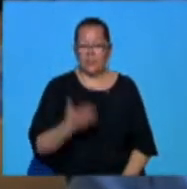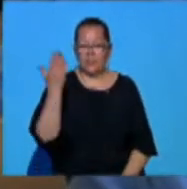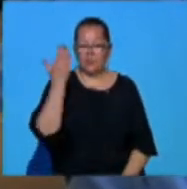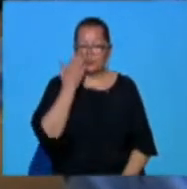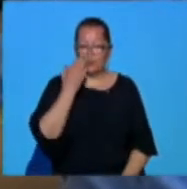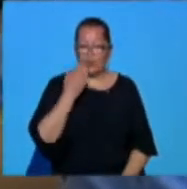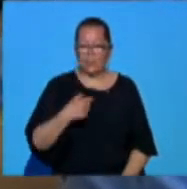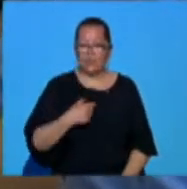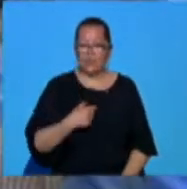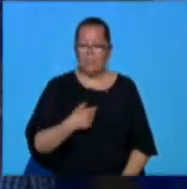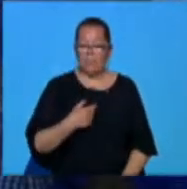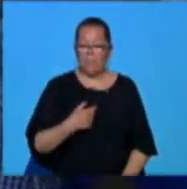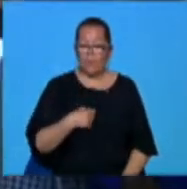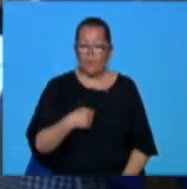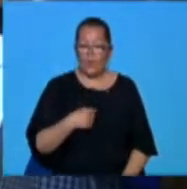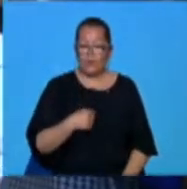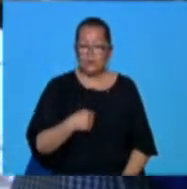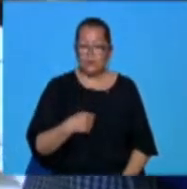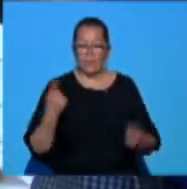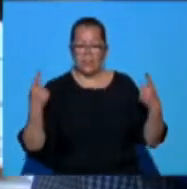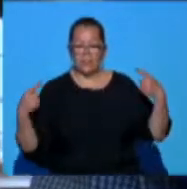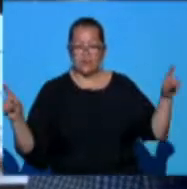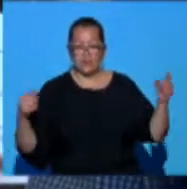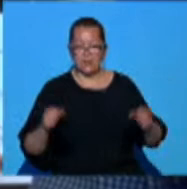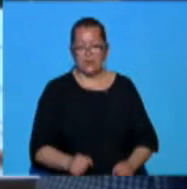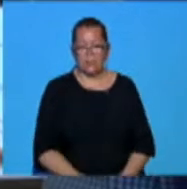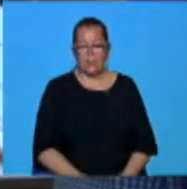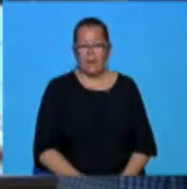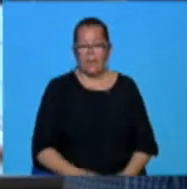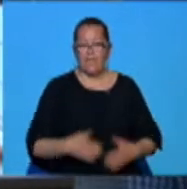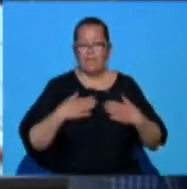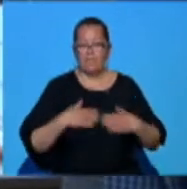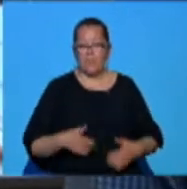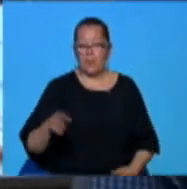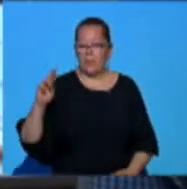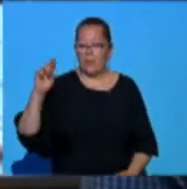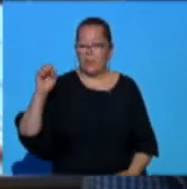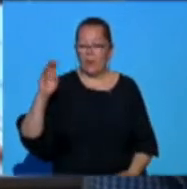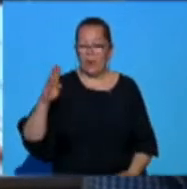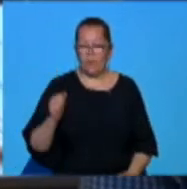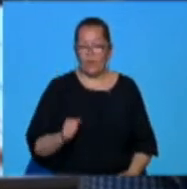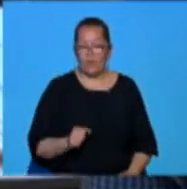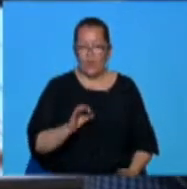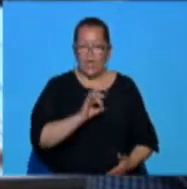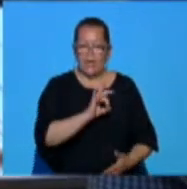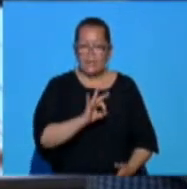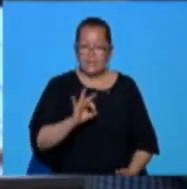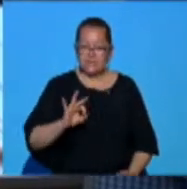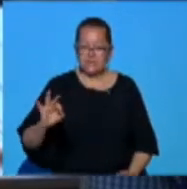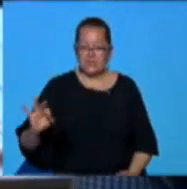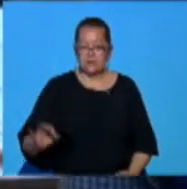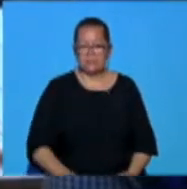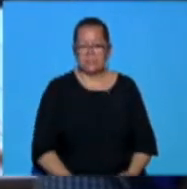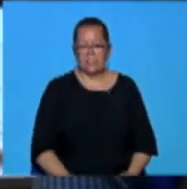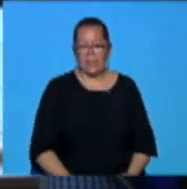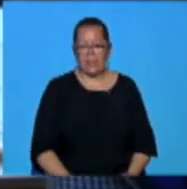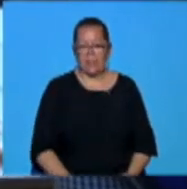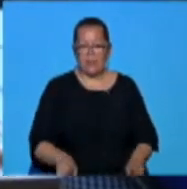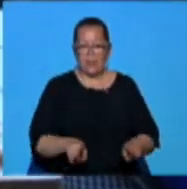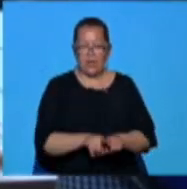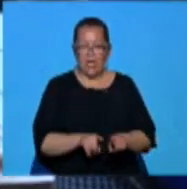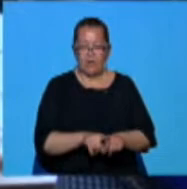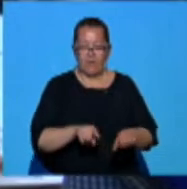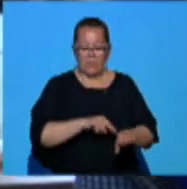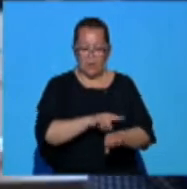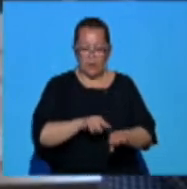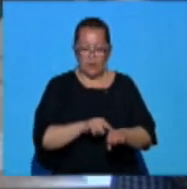poate să fie distractivă. Îmi place cel mai mult la Robopan, deoarece în loc să scriem și să facem activități obișnuite la școală,